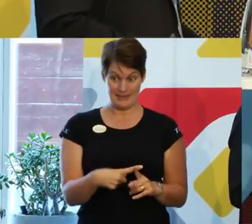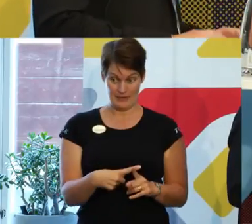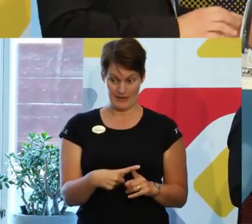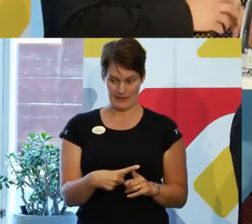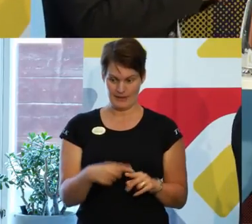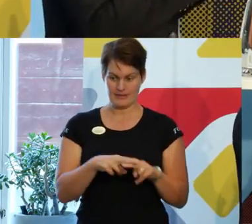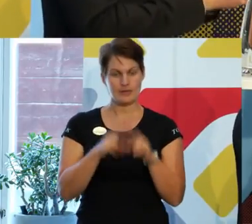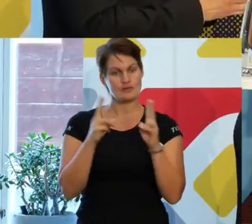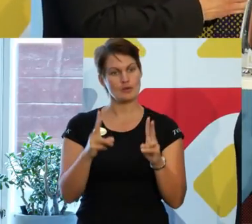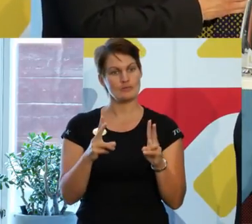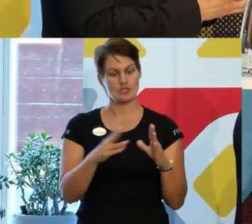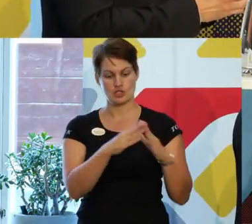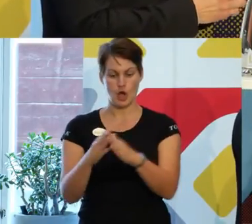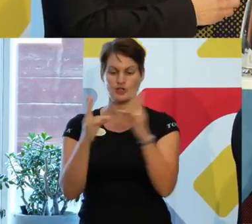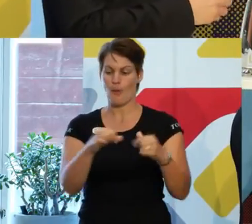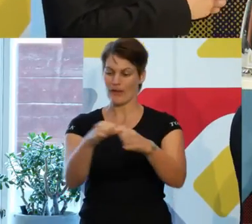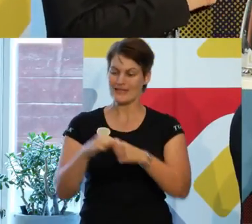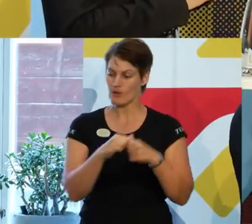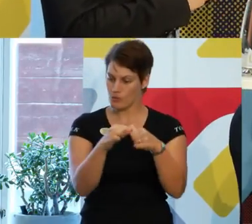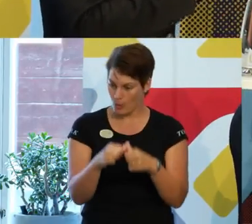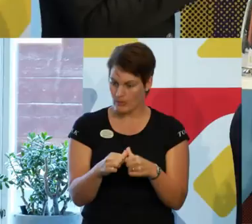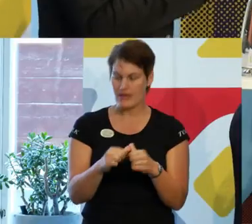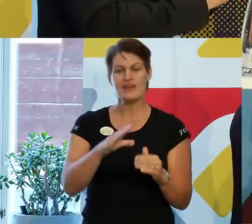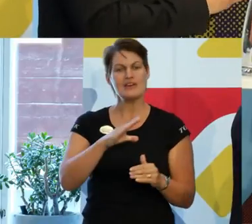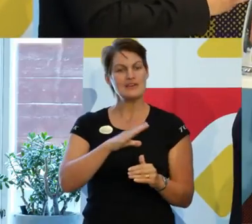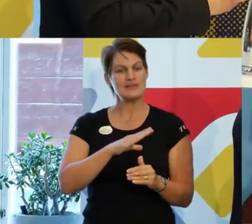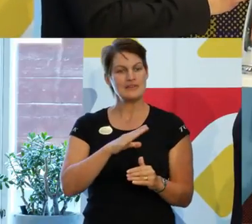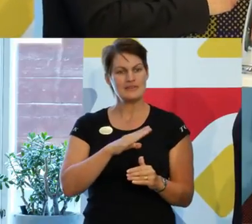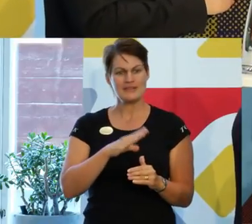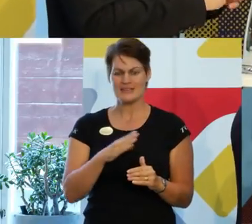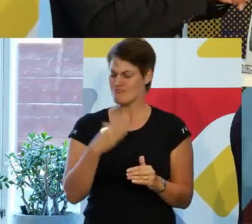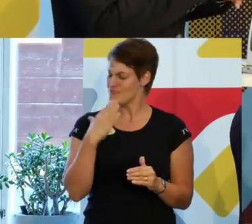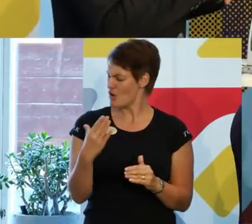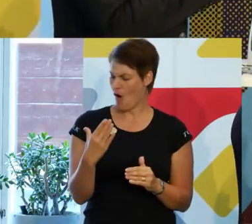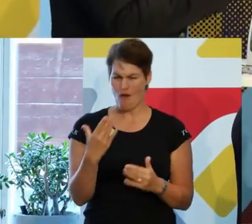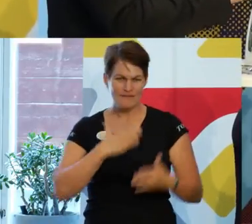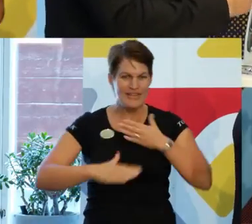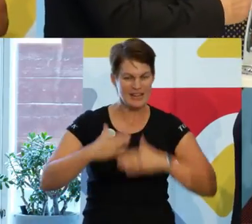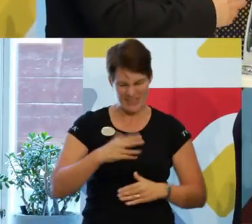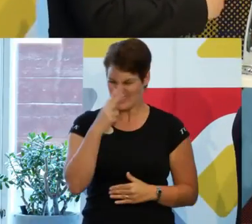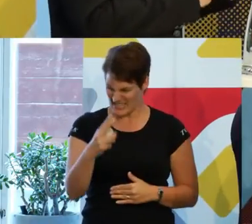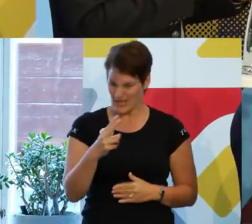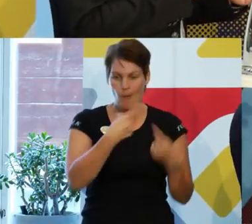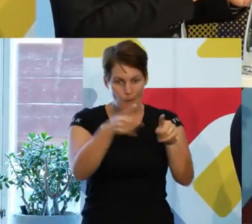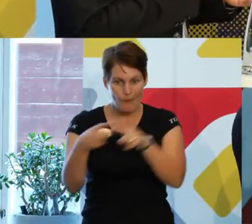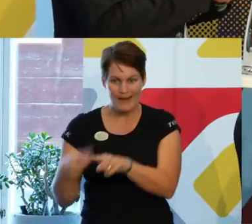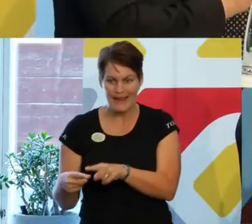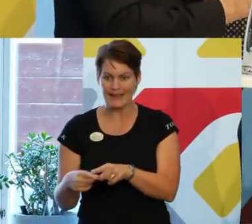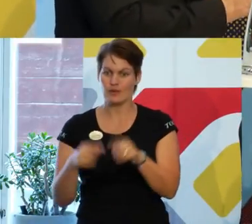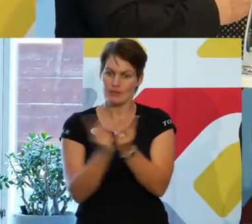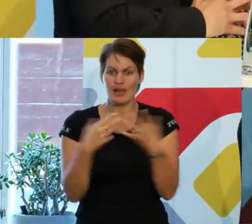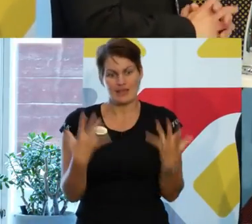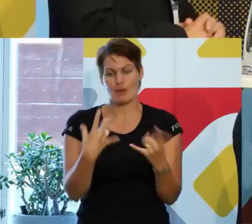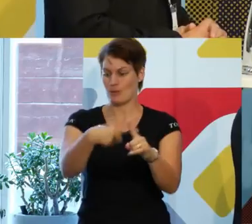i staden som organisation så känner jag att det finns en riktigt genuin vilja att se liksom olikheter som en